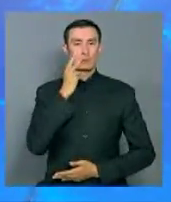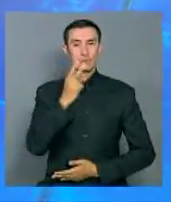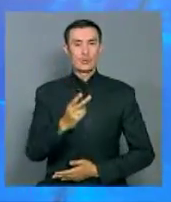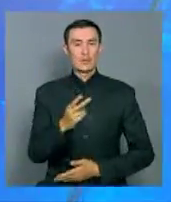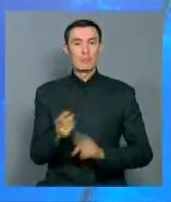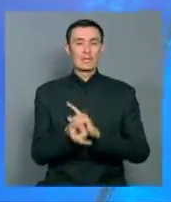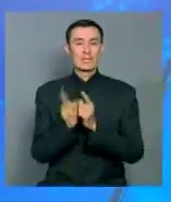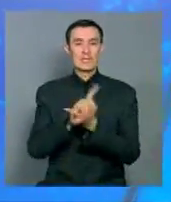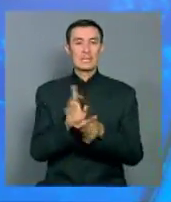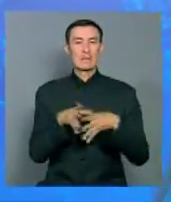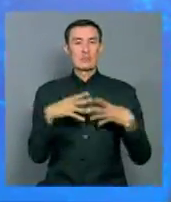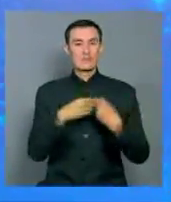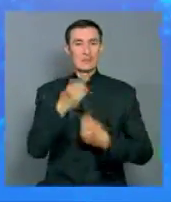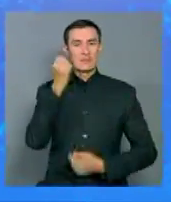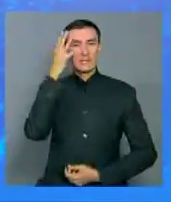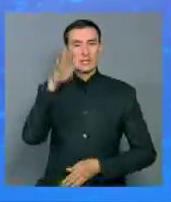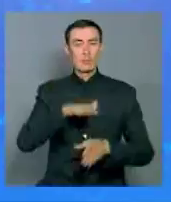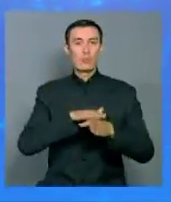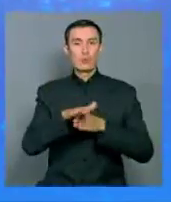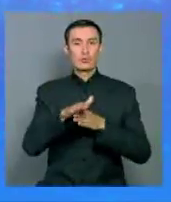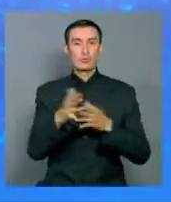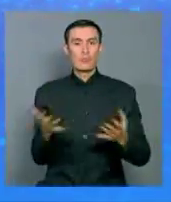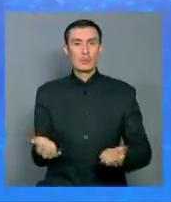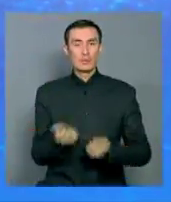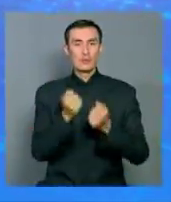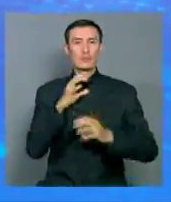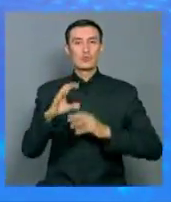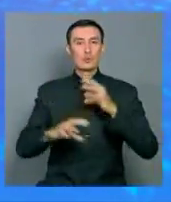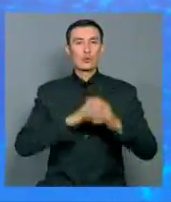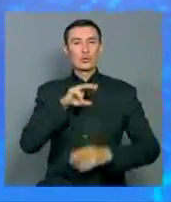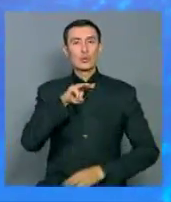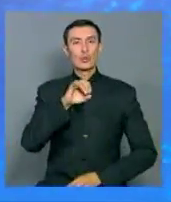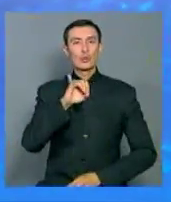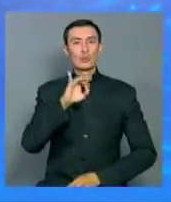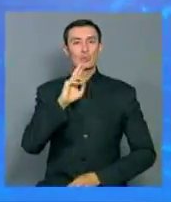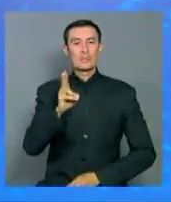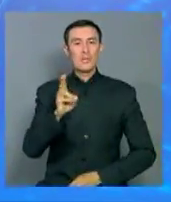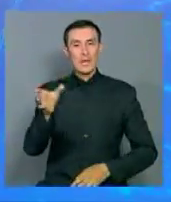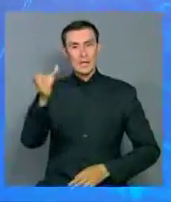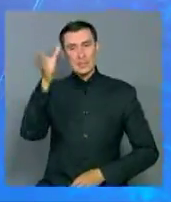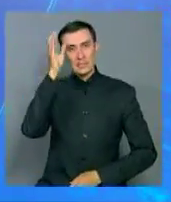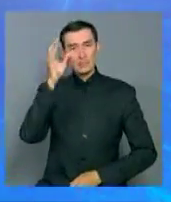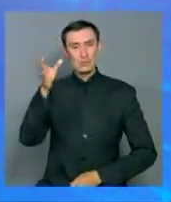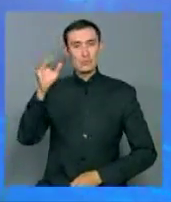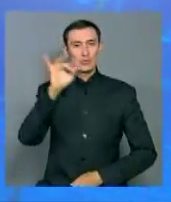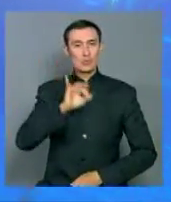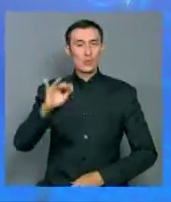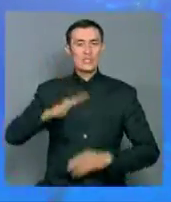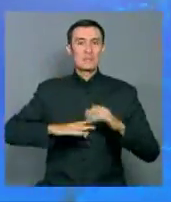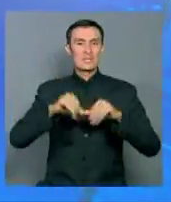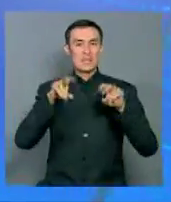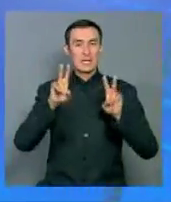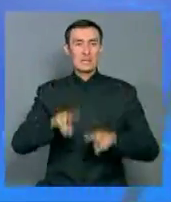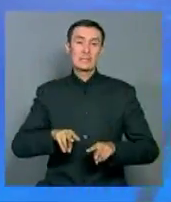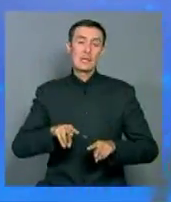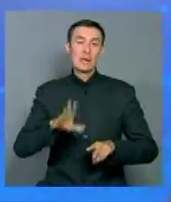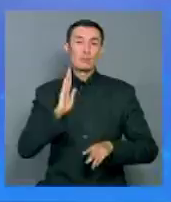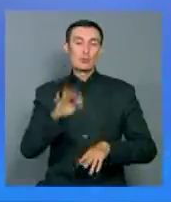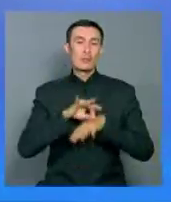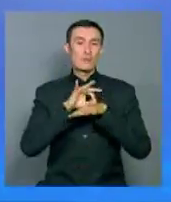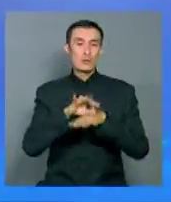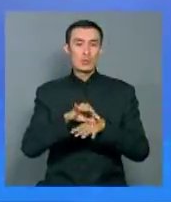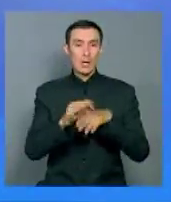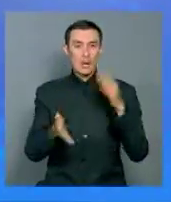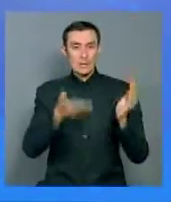общественного сознания» полностью поддерживают в Международной Тюркской Академии. В течение месяца ученые, историки, археологи и тюркологи проведут